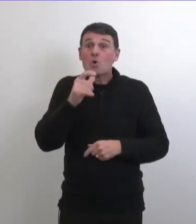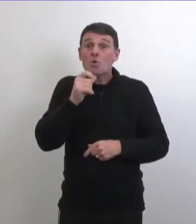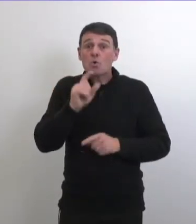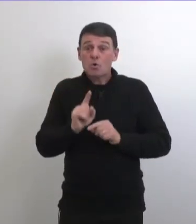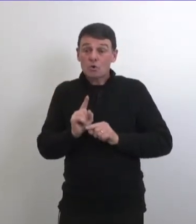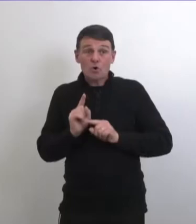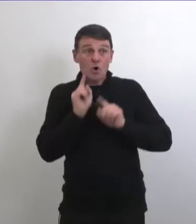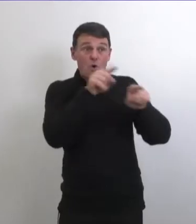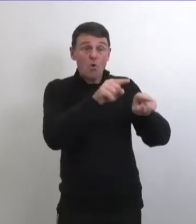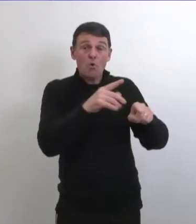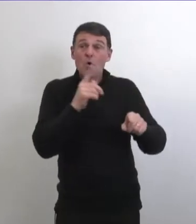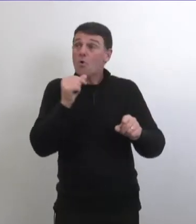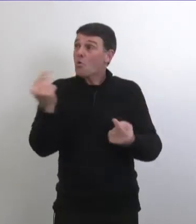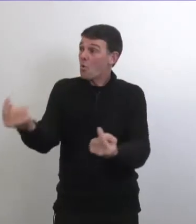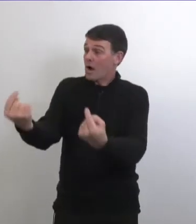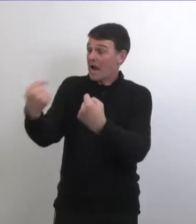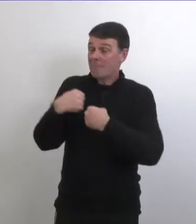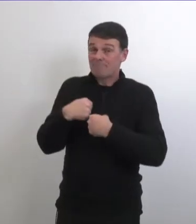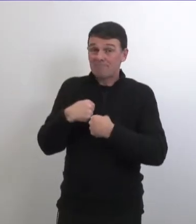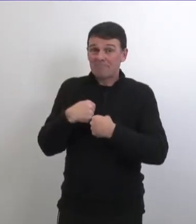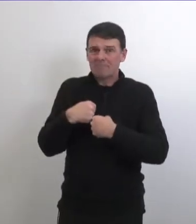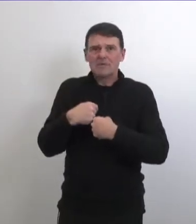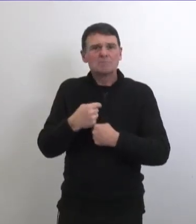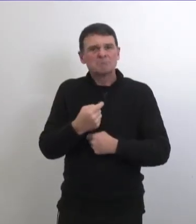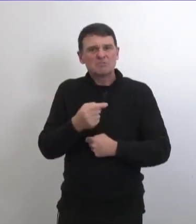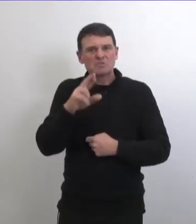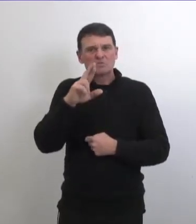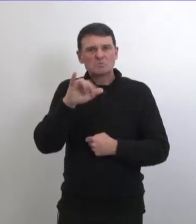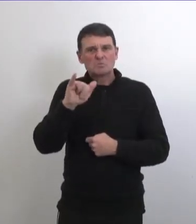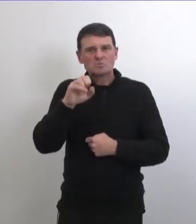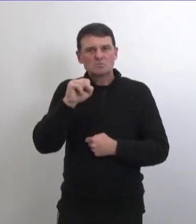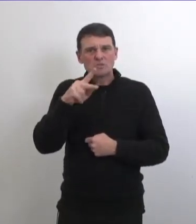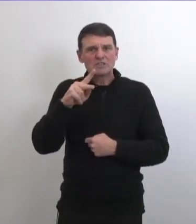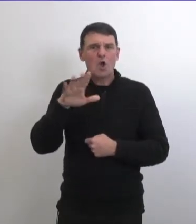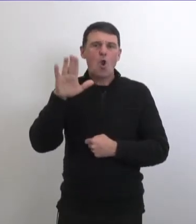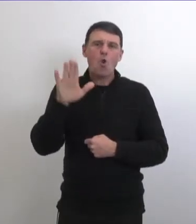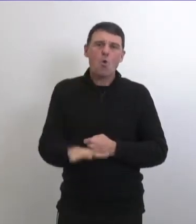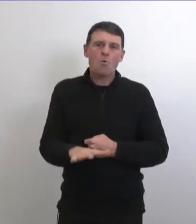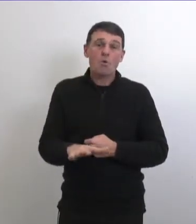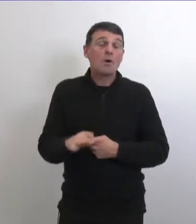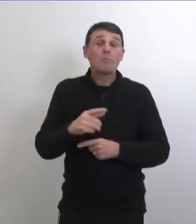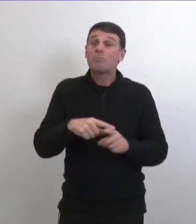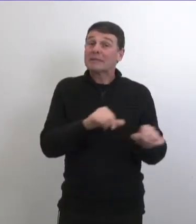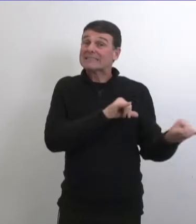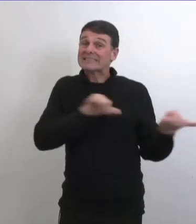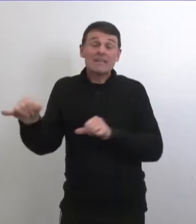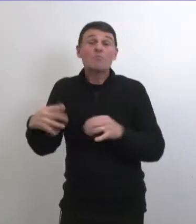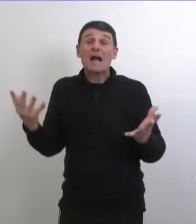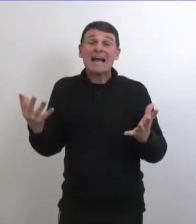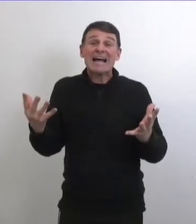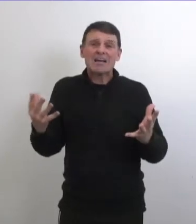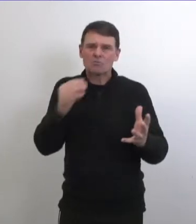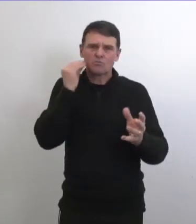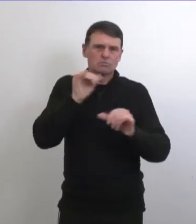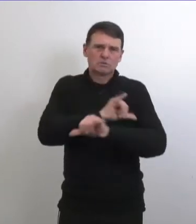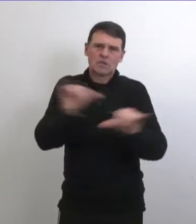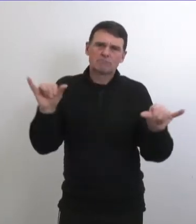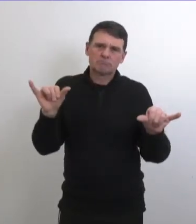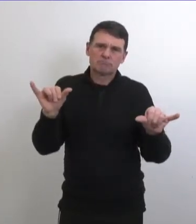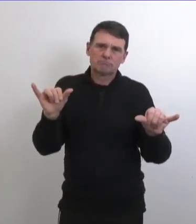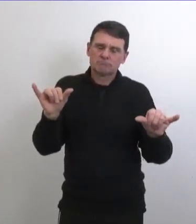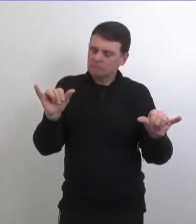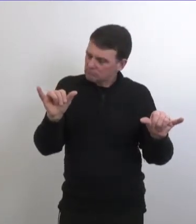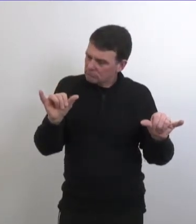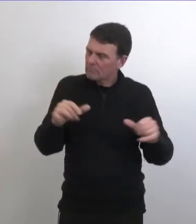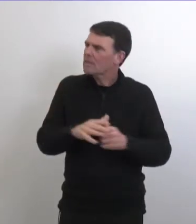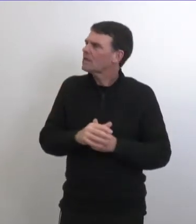avec les différentes industries et à l'heure actuelle le danger lié au voyage c'est faible mais on dit quand même à tout le monde dans toutes les provinces restez